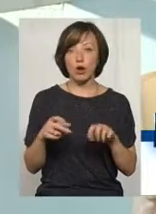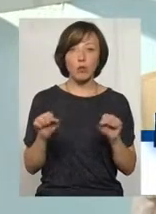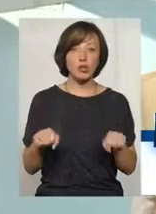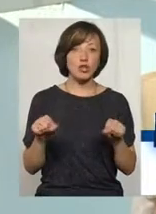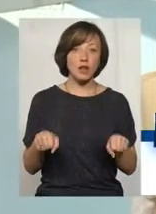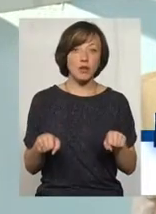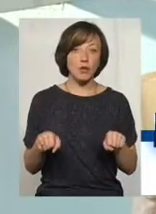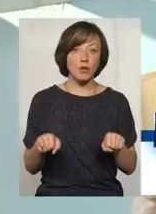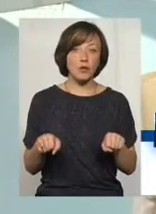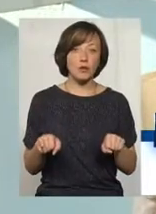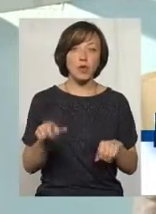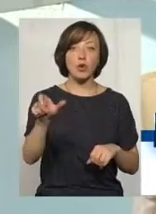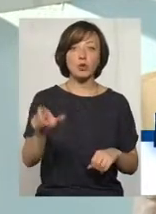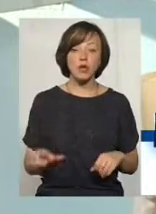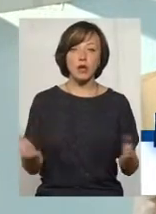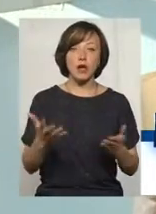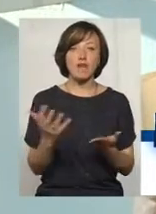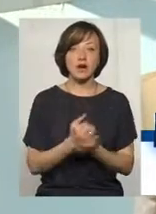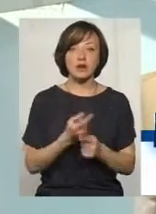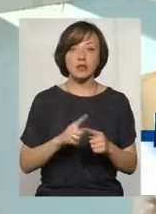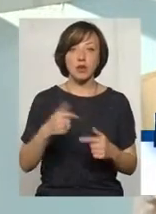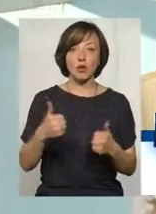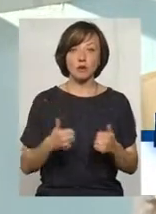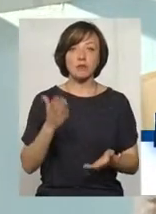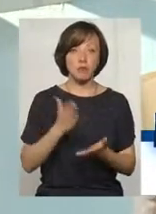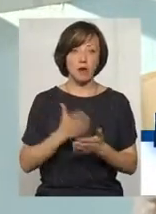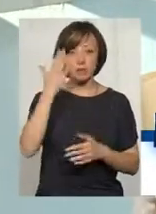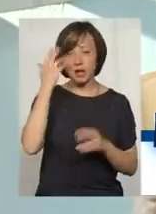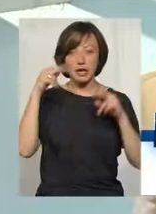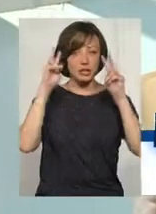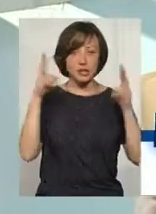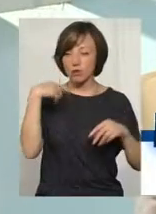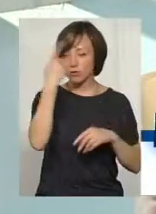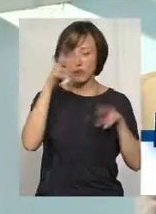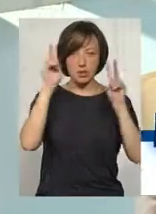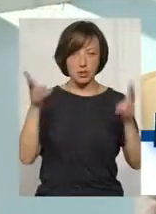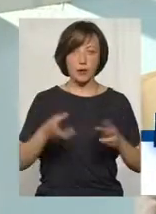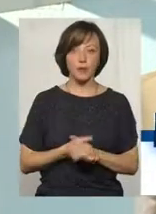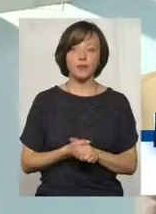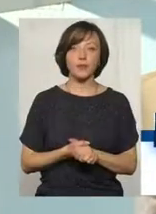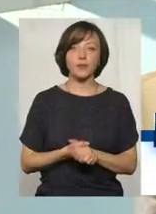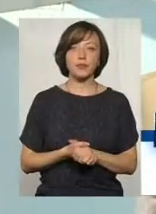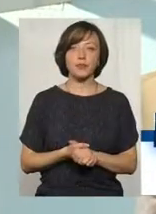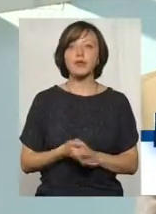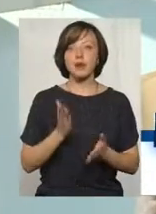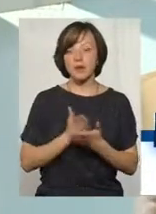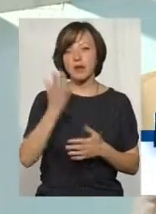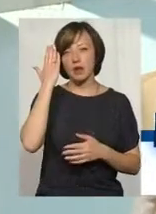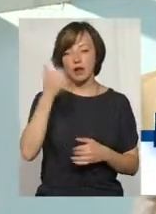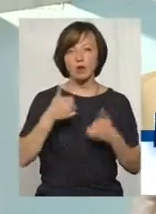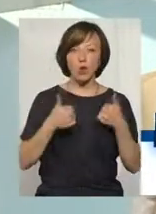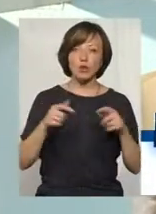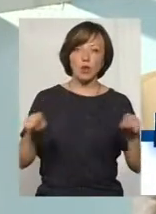людина, яка виграла цей конкурс, має справді таланти. Я не знаю, я її особисто не знаю. От має справді таланти хороші